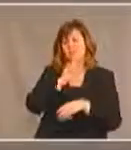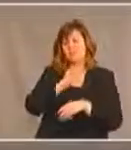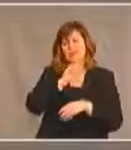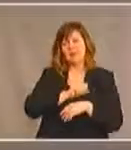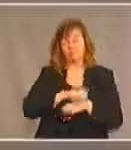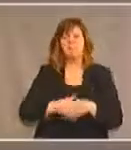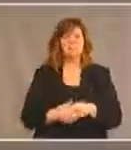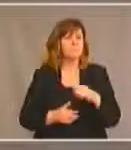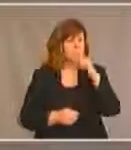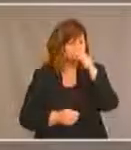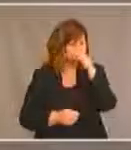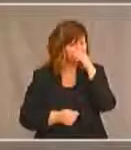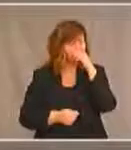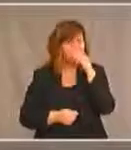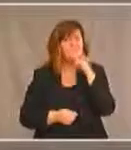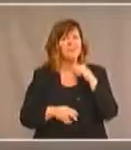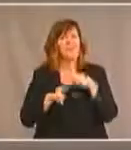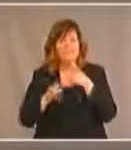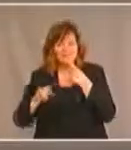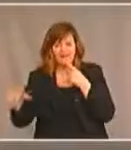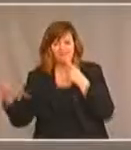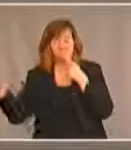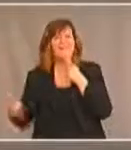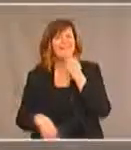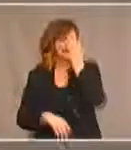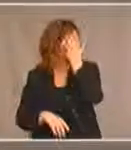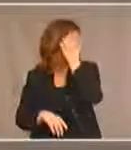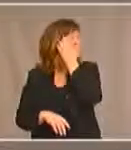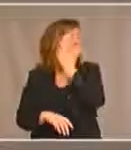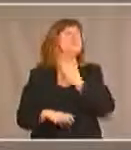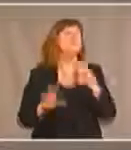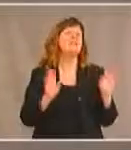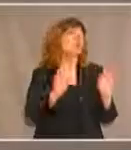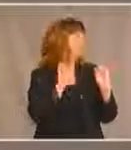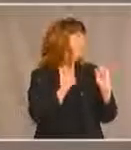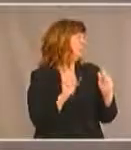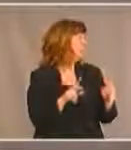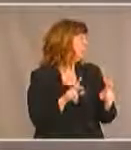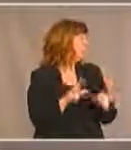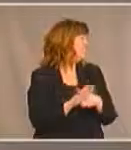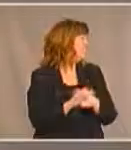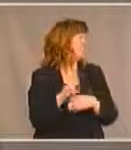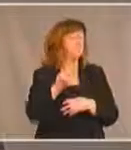'accord hier j'étais à Mississani j'étais aux côtés d'un aîné